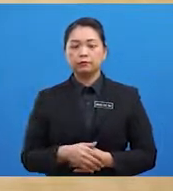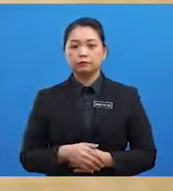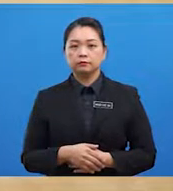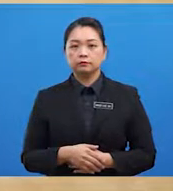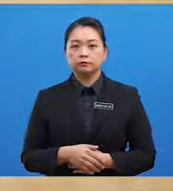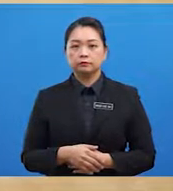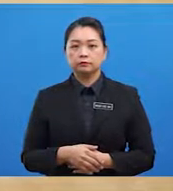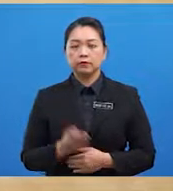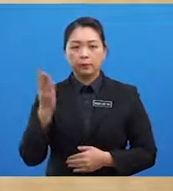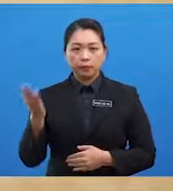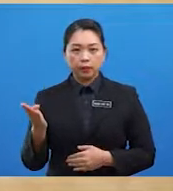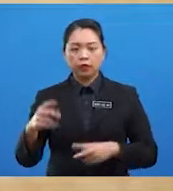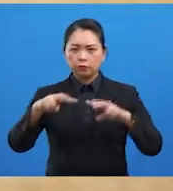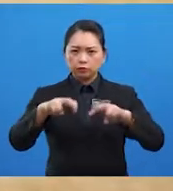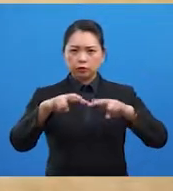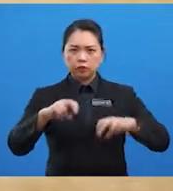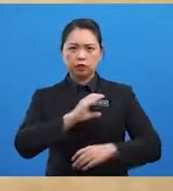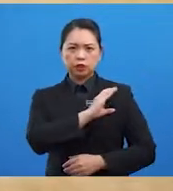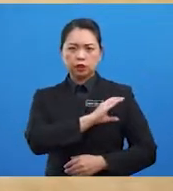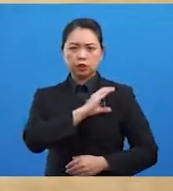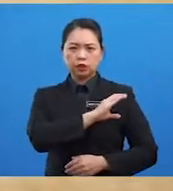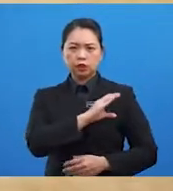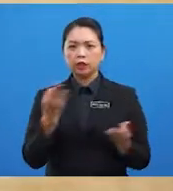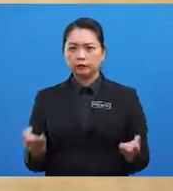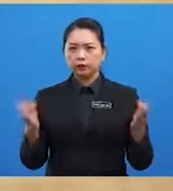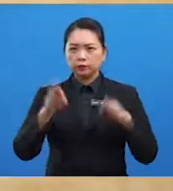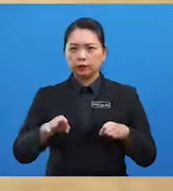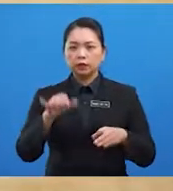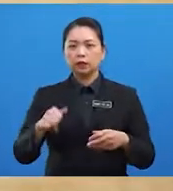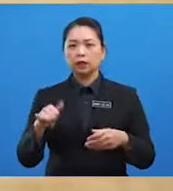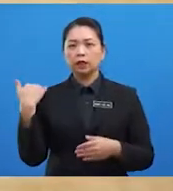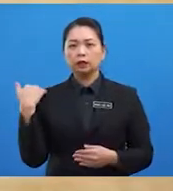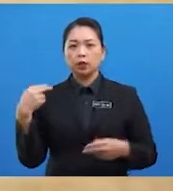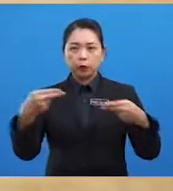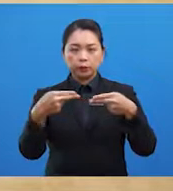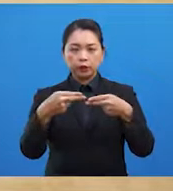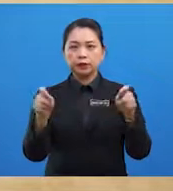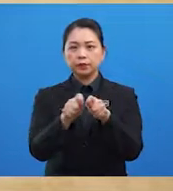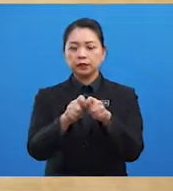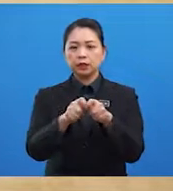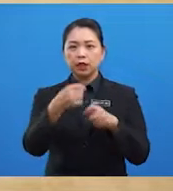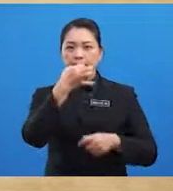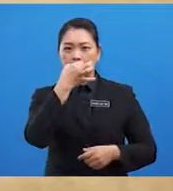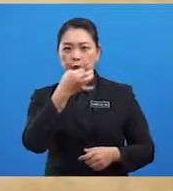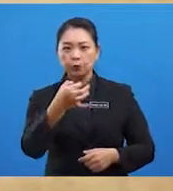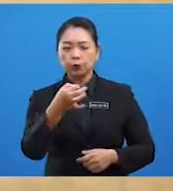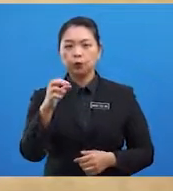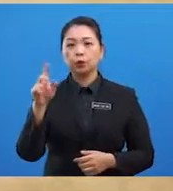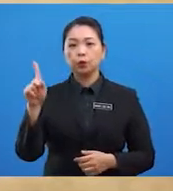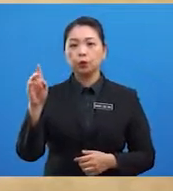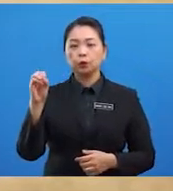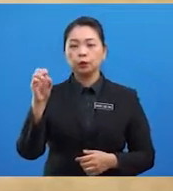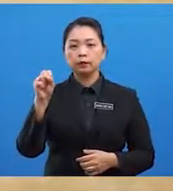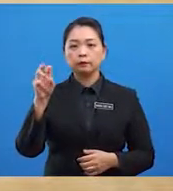-pelajar beliau telah mengkaji ciri-ciri fenomena yang ada hubungan seperti pengaruh kosmik